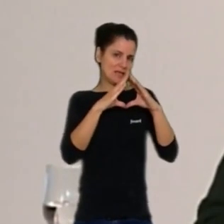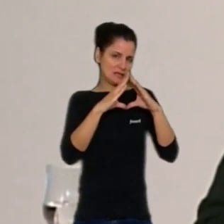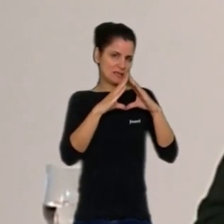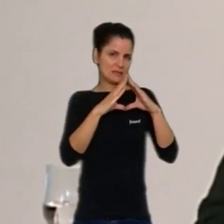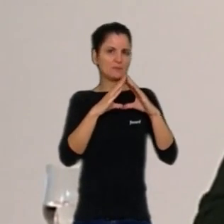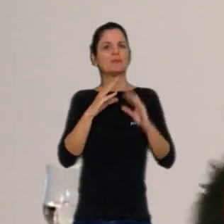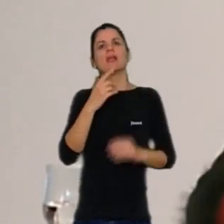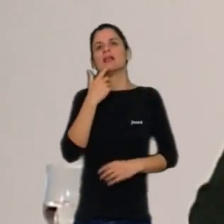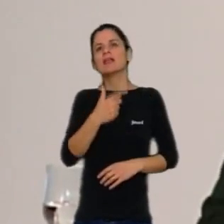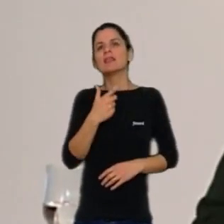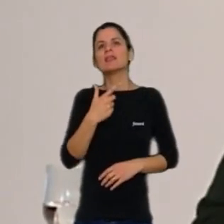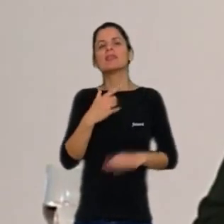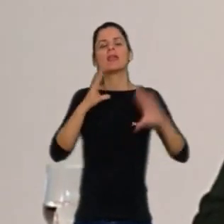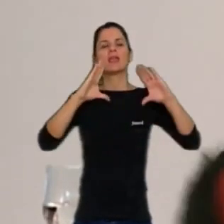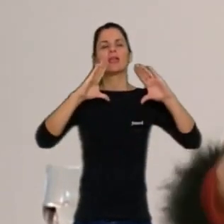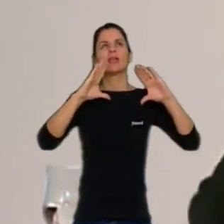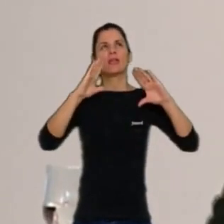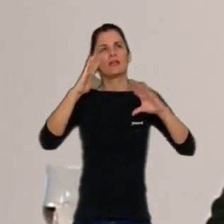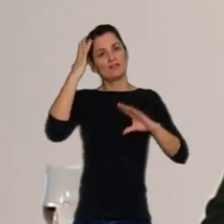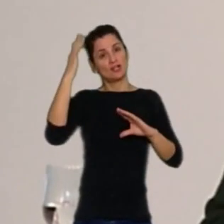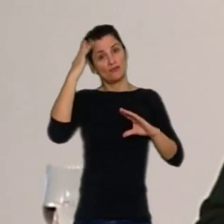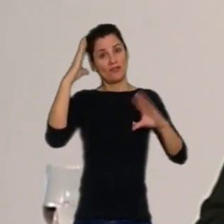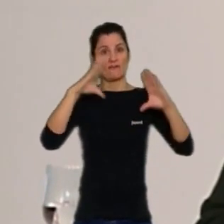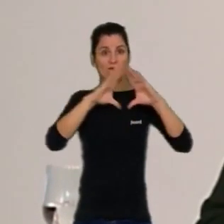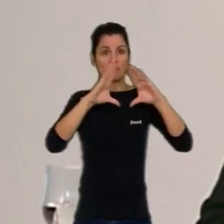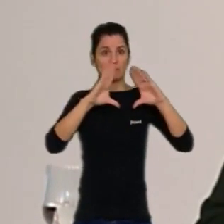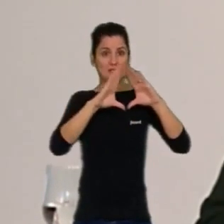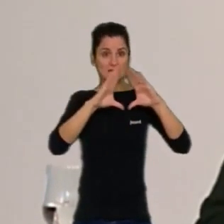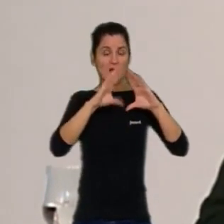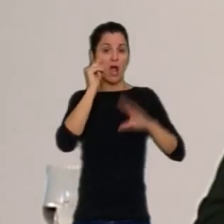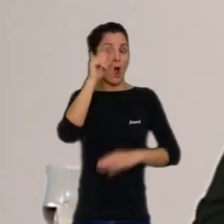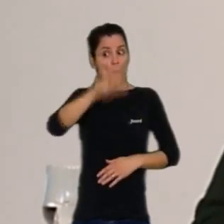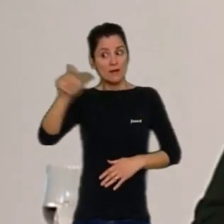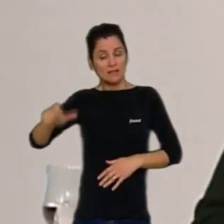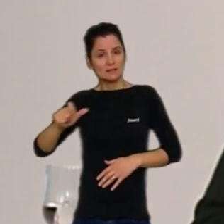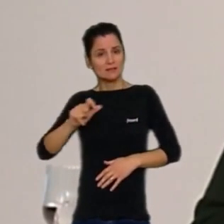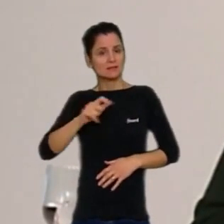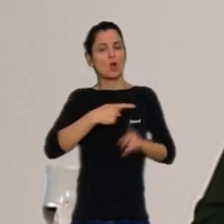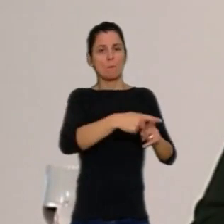homes feministes fan allò que vostè no ha identificat millor que els que no ho són, no?